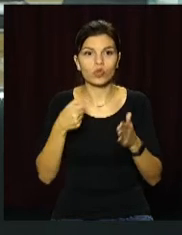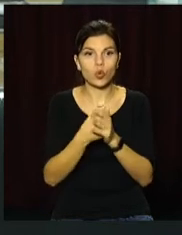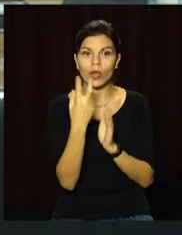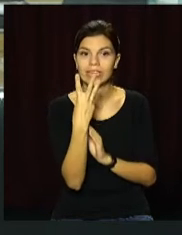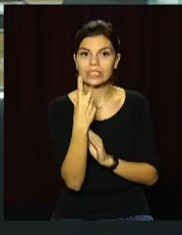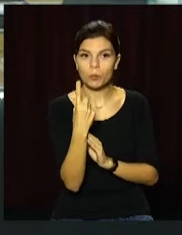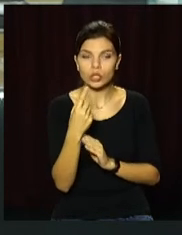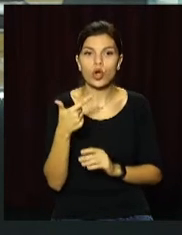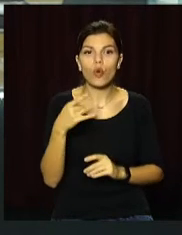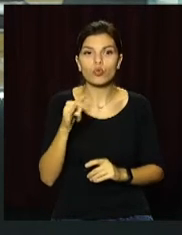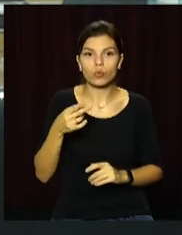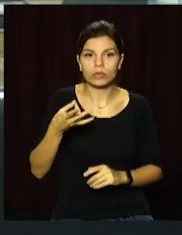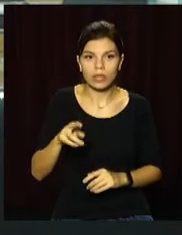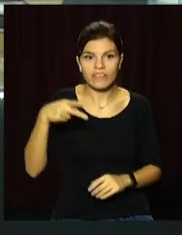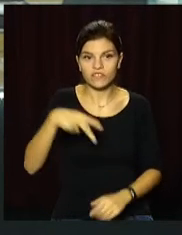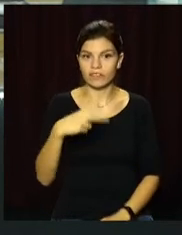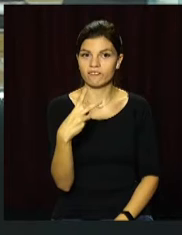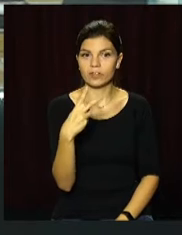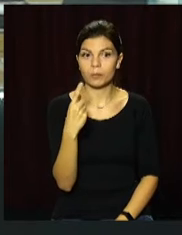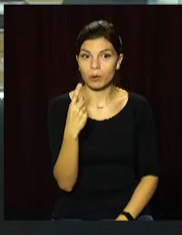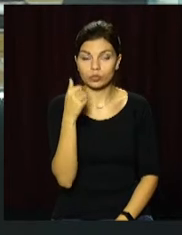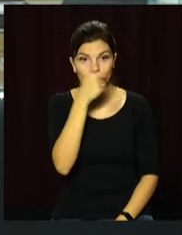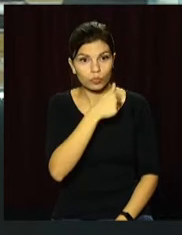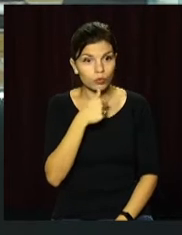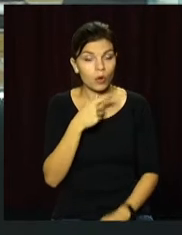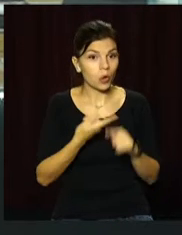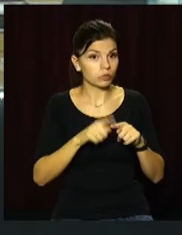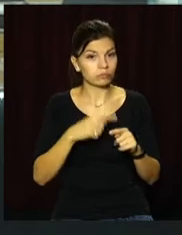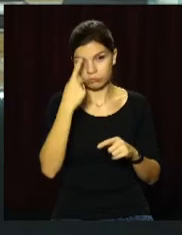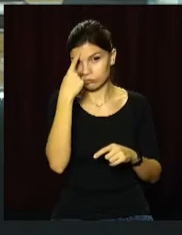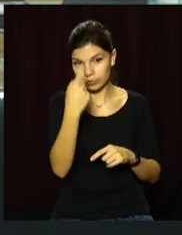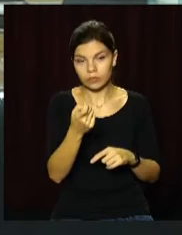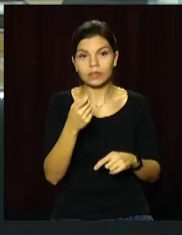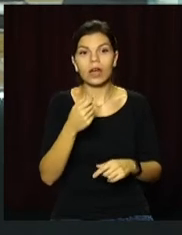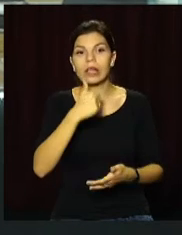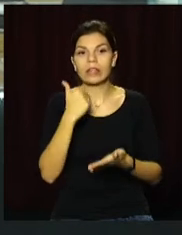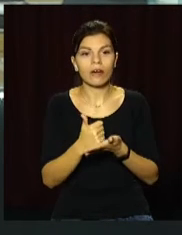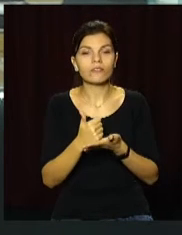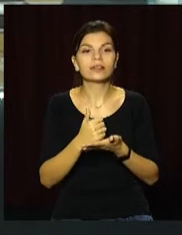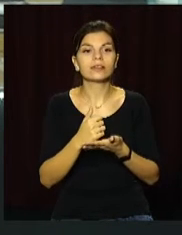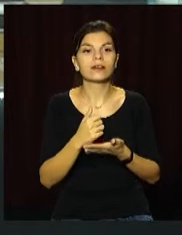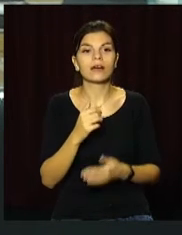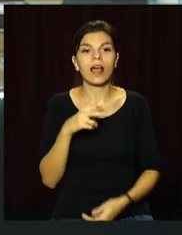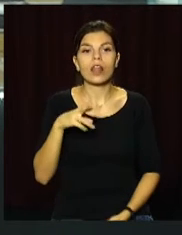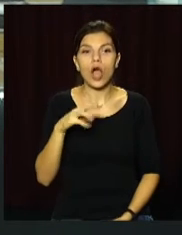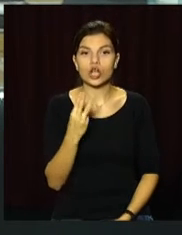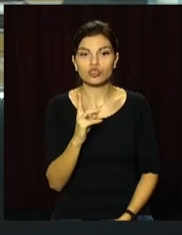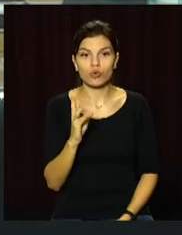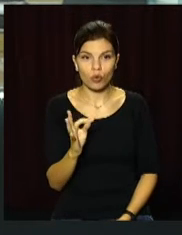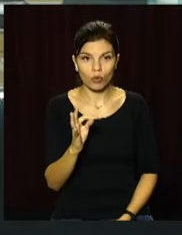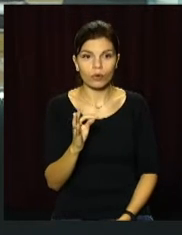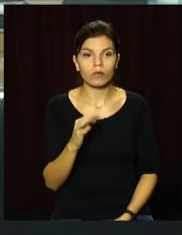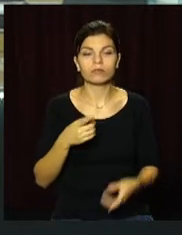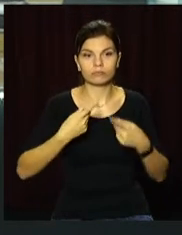31 грудня 2021 року. Про це заявив головний санітарний лікар України Віктор Ляшко в ефірі